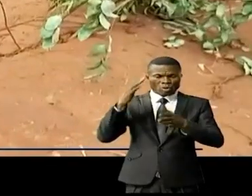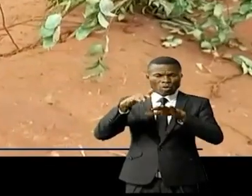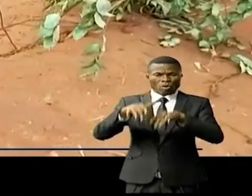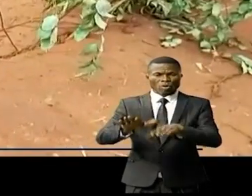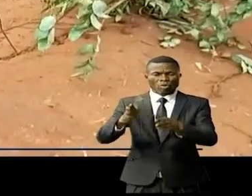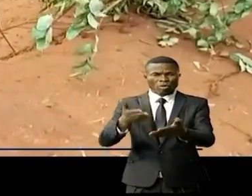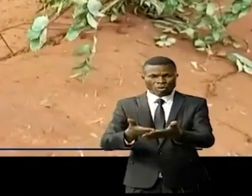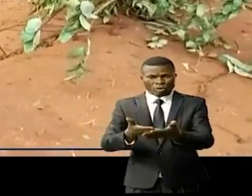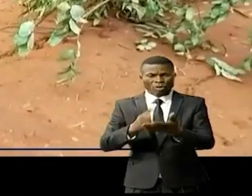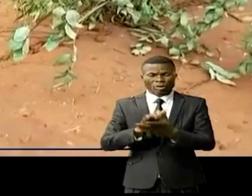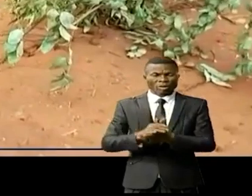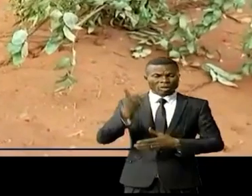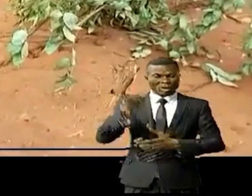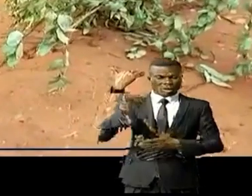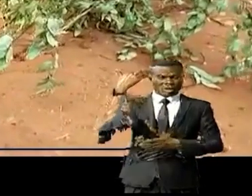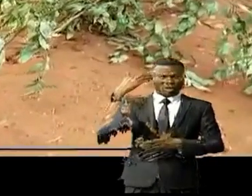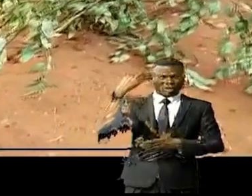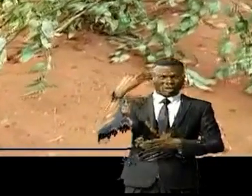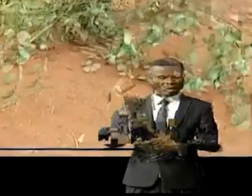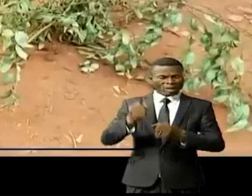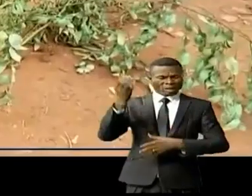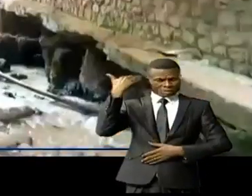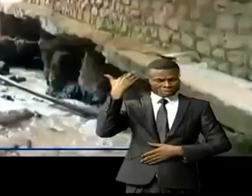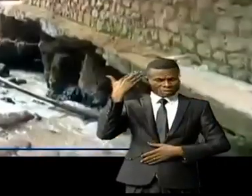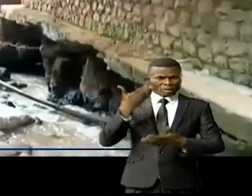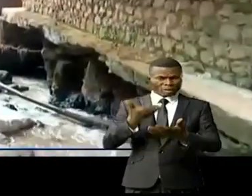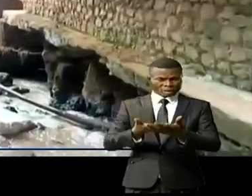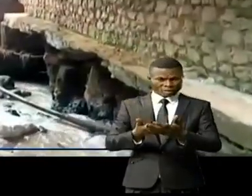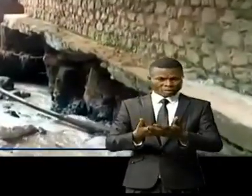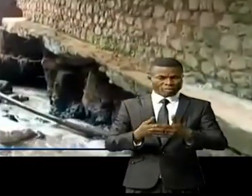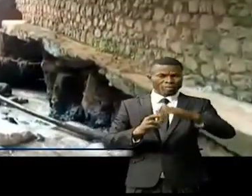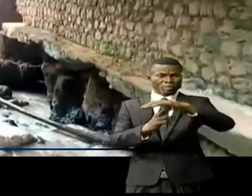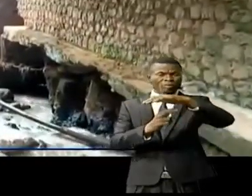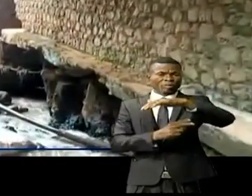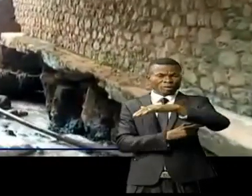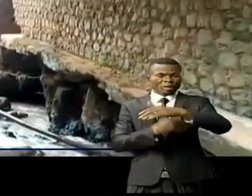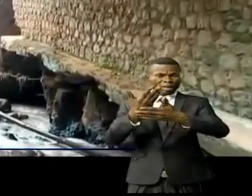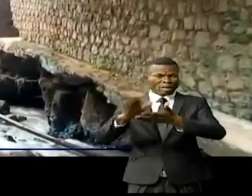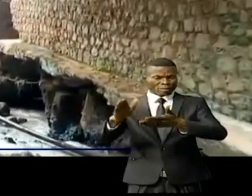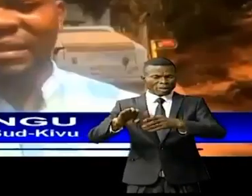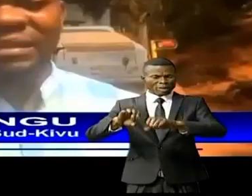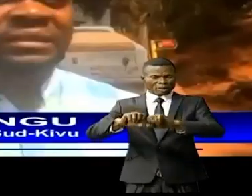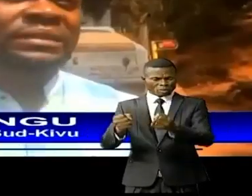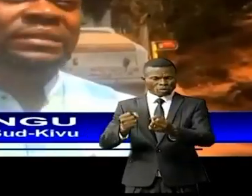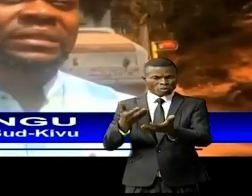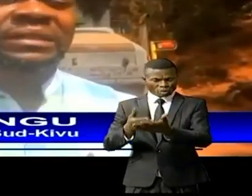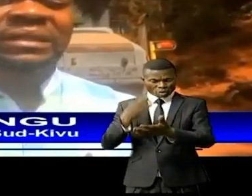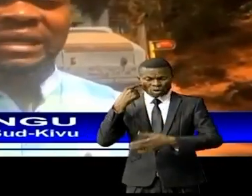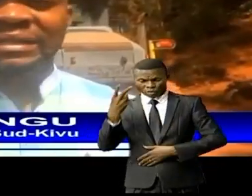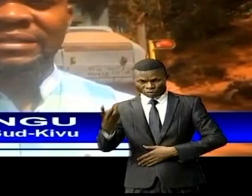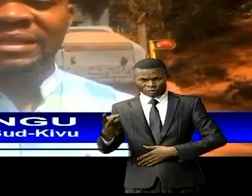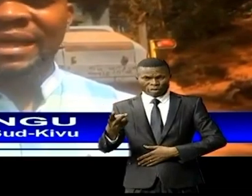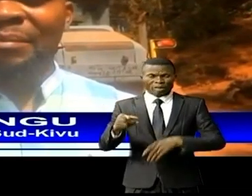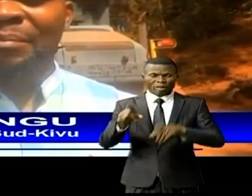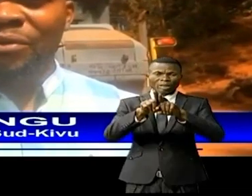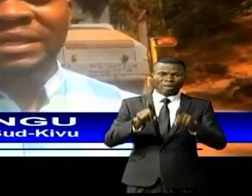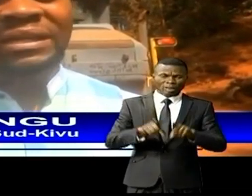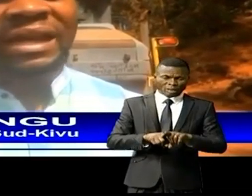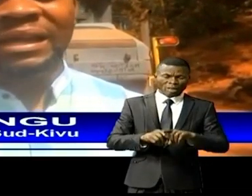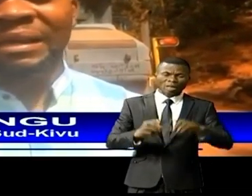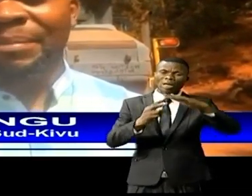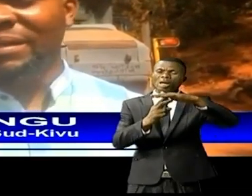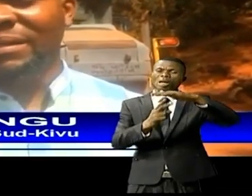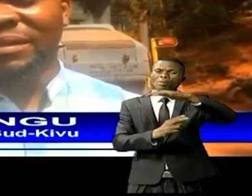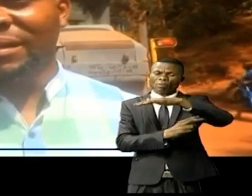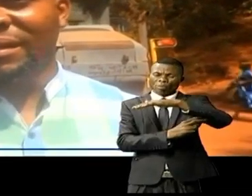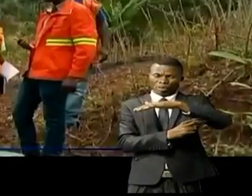pont Nyakabongola a été déjà fortement menacé. Il y avait déjà des affouillements au niveau des kilés. Et c'était un pont qui